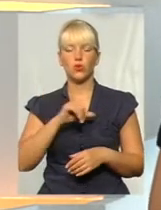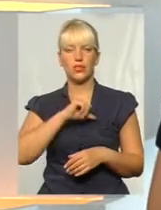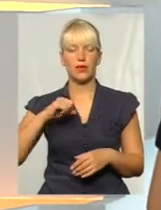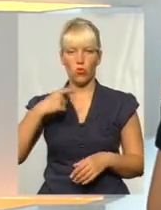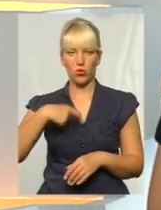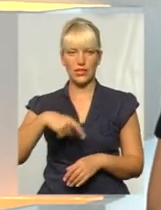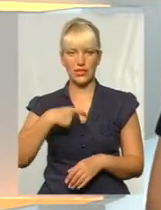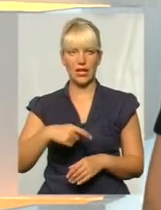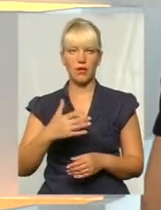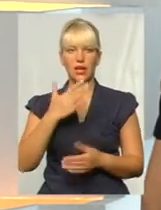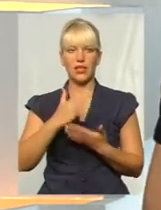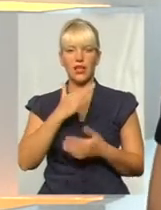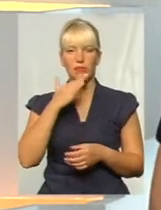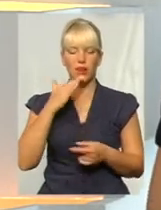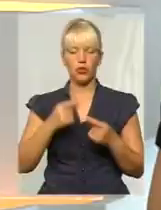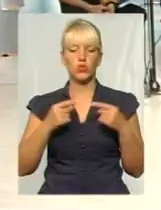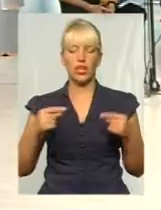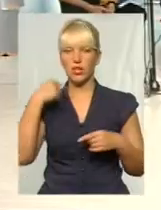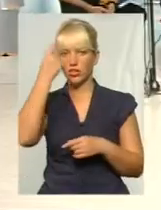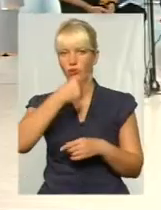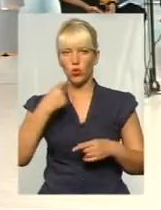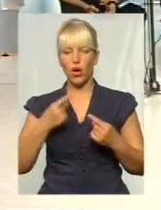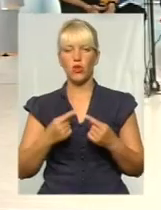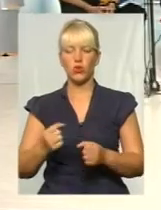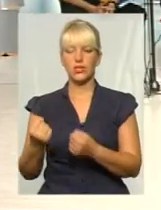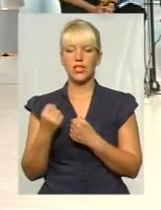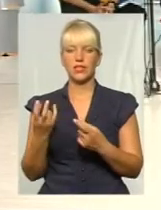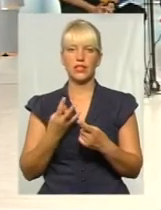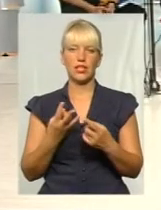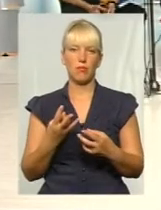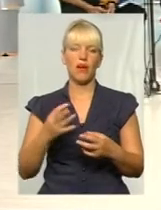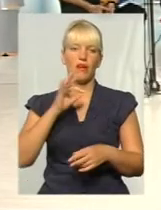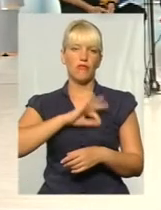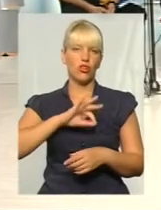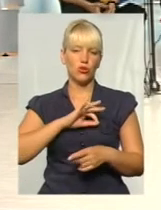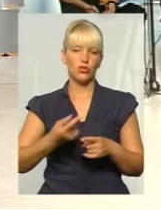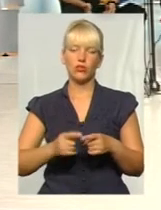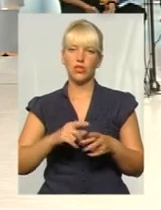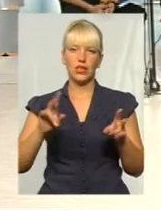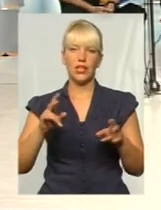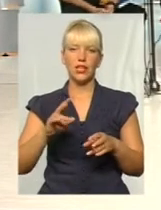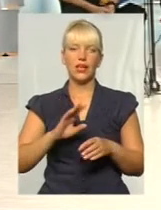себе. Є багато зараз засобів індивідуального захисту, їх необхідно використовувати. Їх не даремно